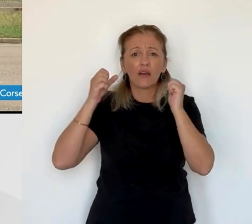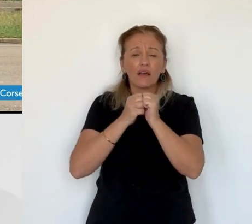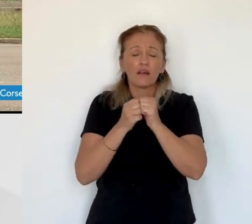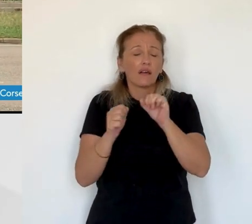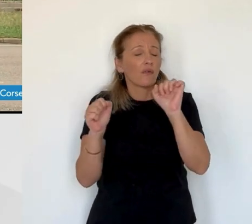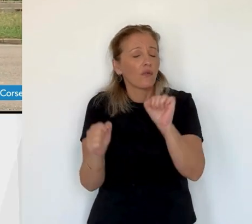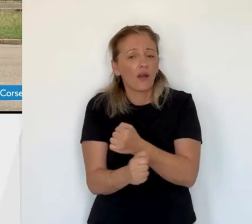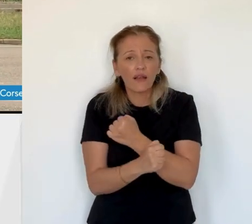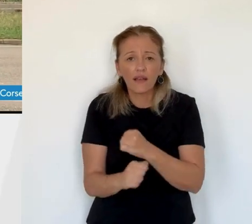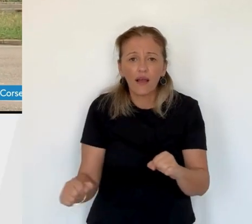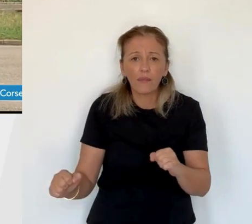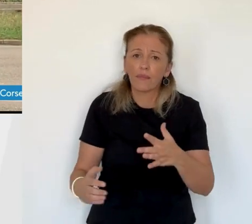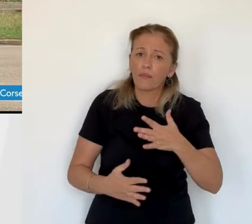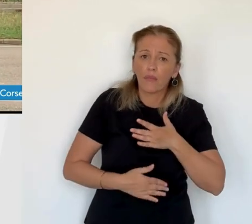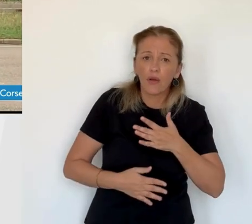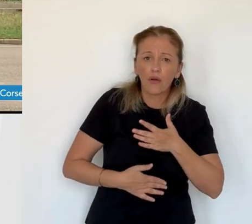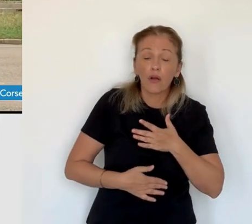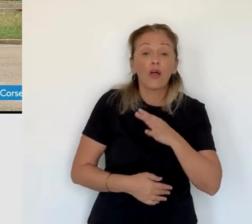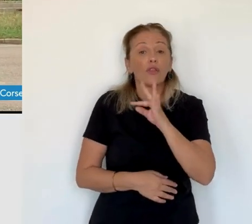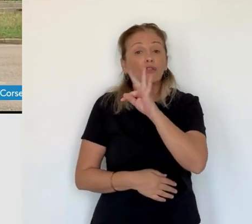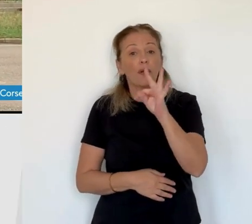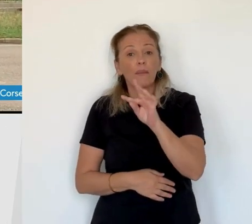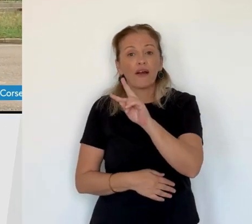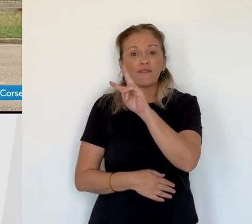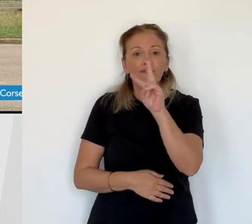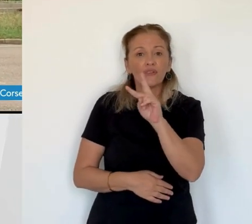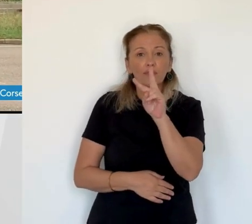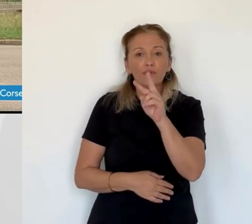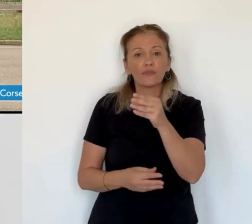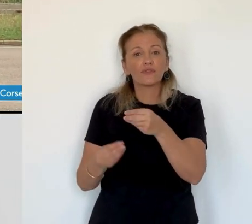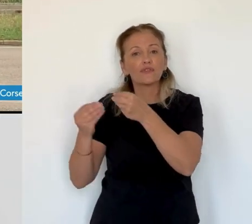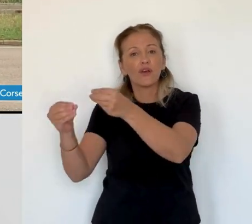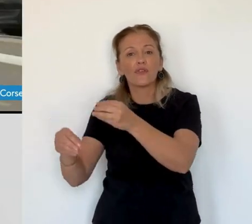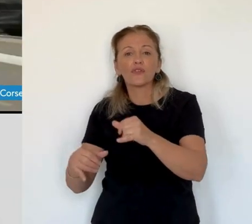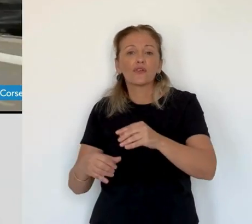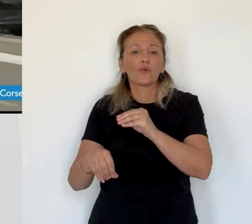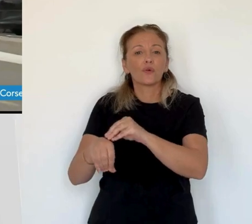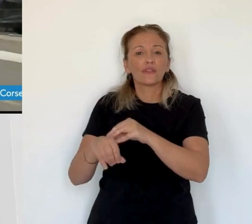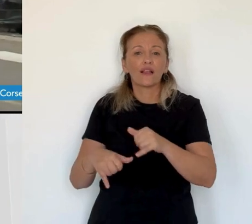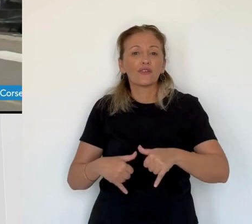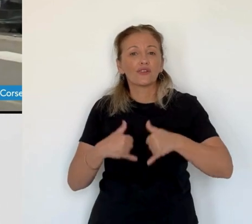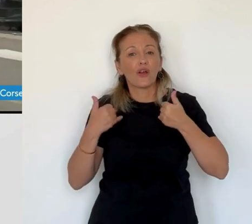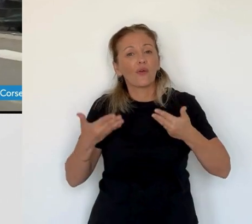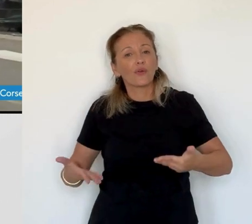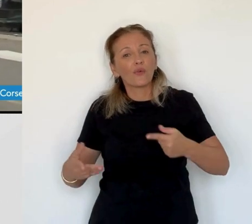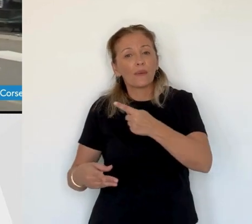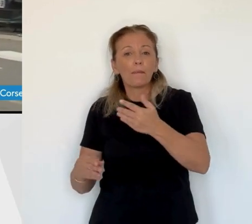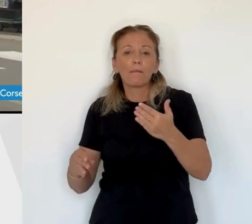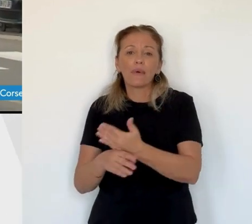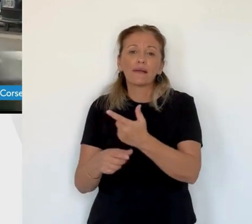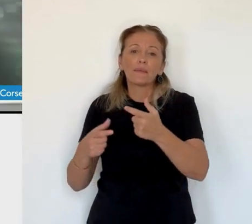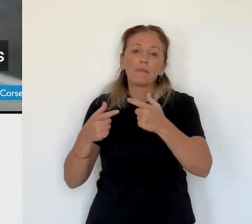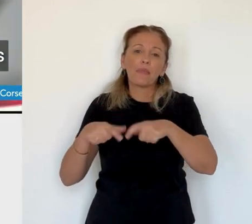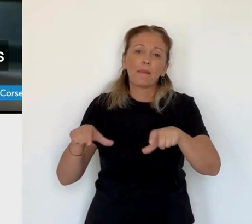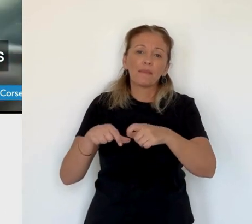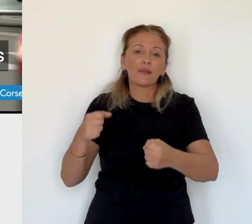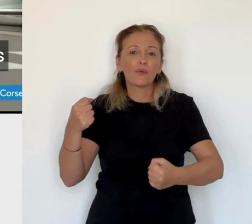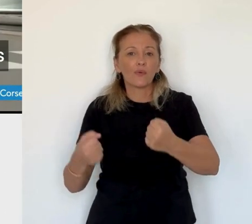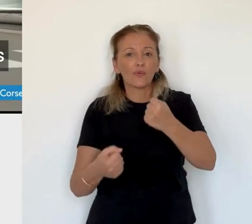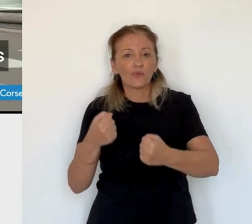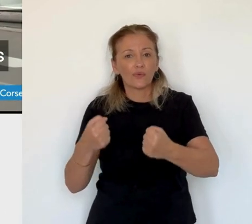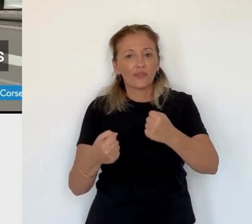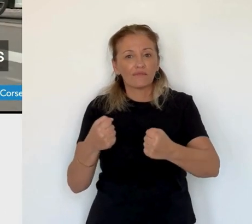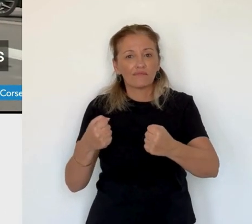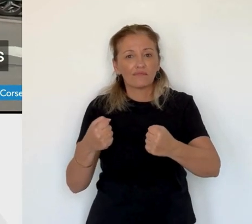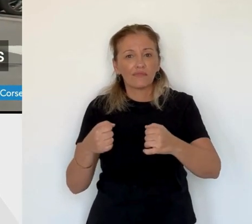gens qui roulent avec le téléphone, c'est affolant. Thomas Verdone y donne ensuite des conseils à un jeune qui